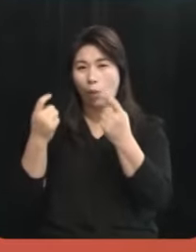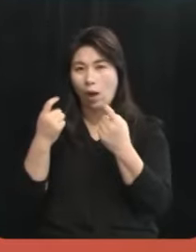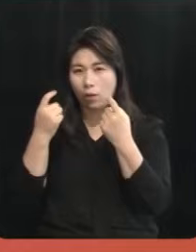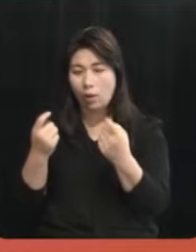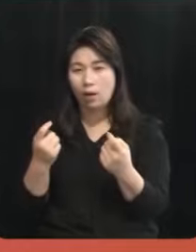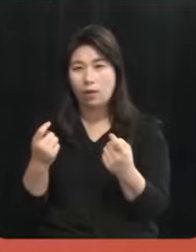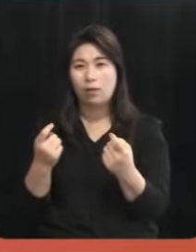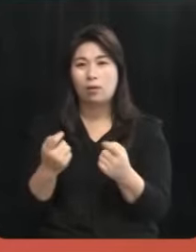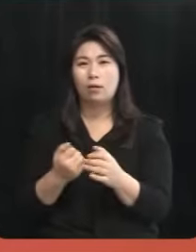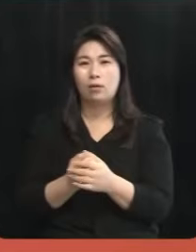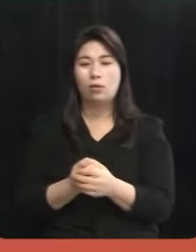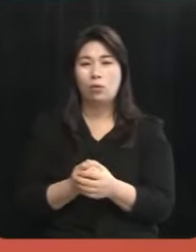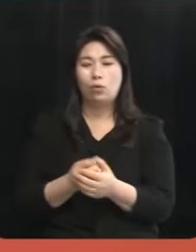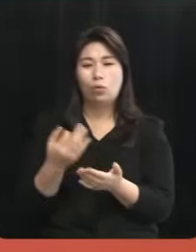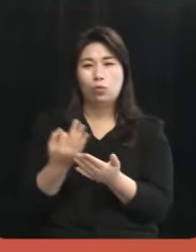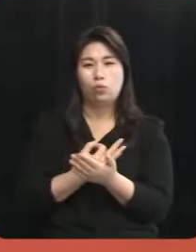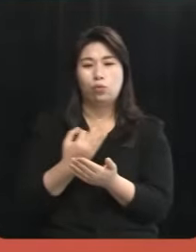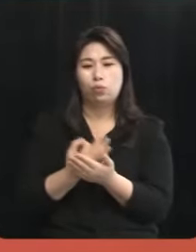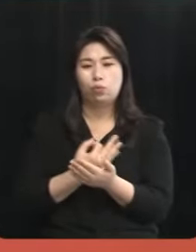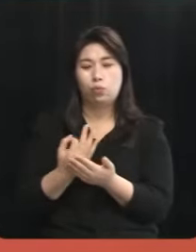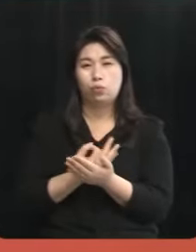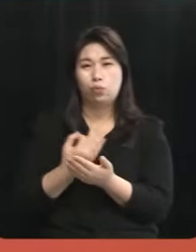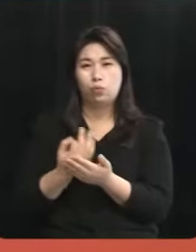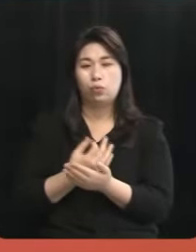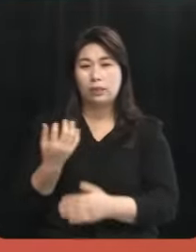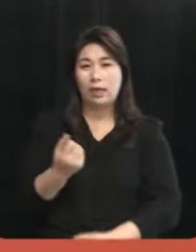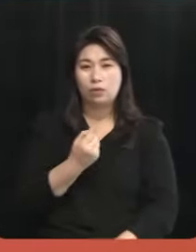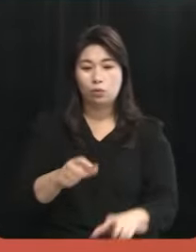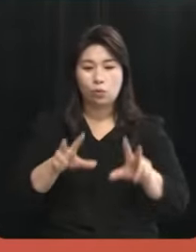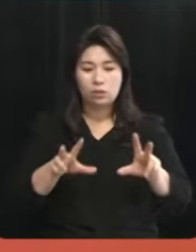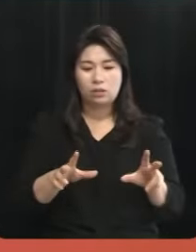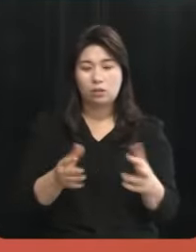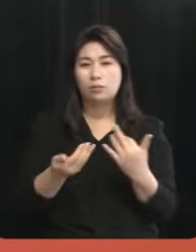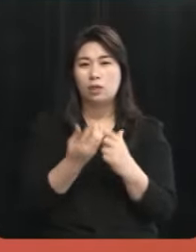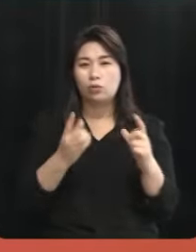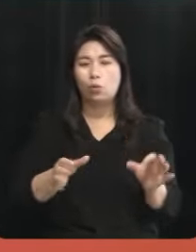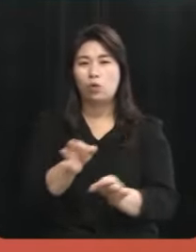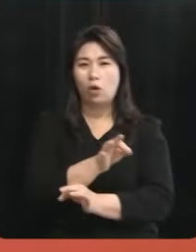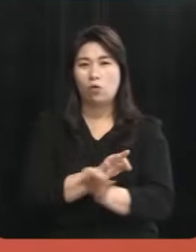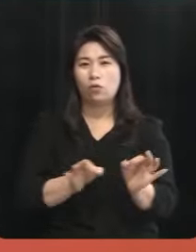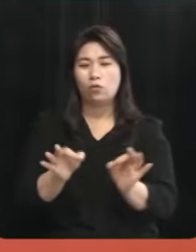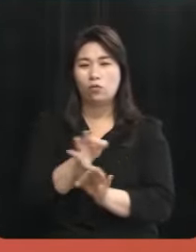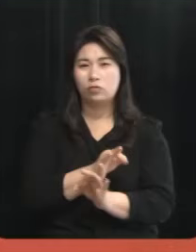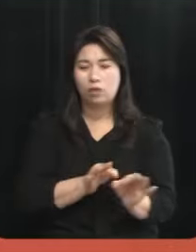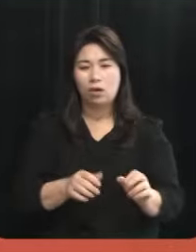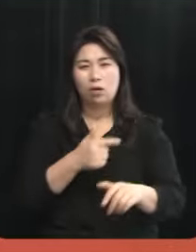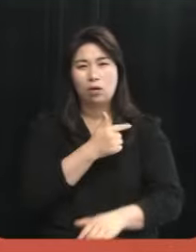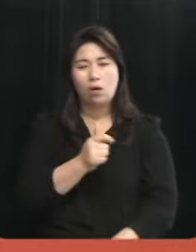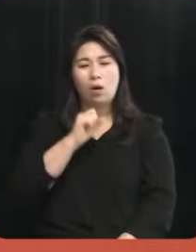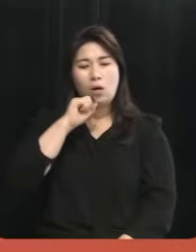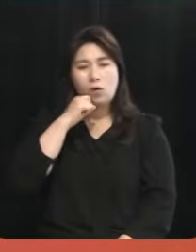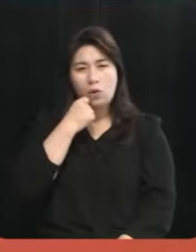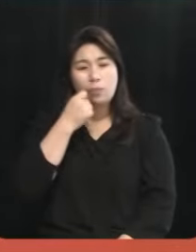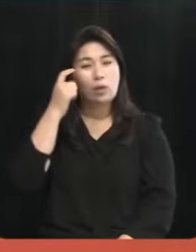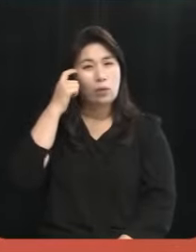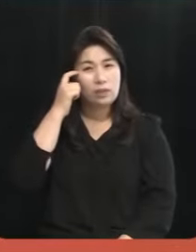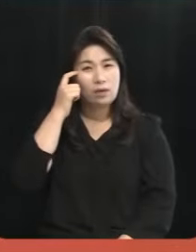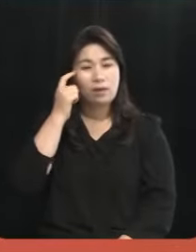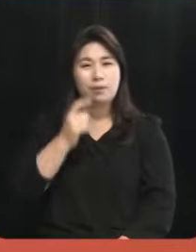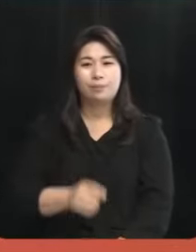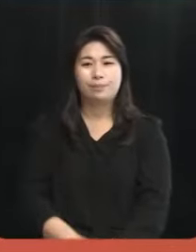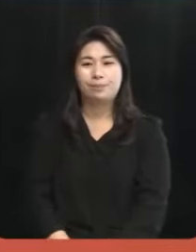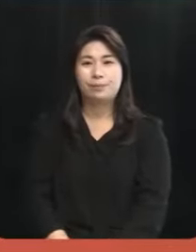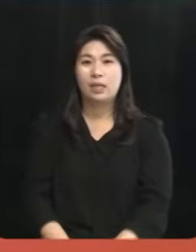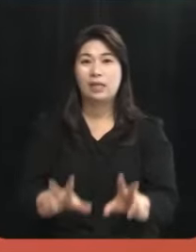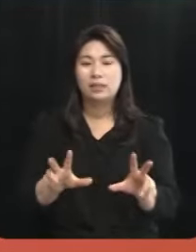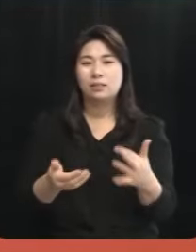소득산업이 침체에 대해서 지금 제주 경제가 굉장한 어려움을 겪고 있다고 생각합니다 지금